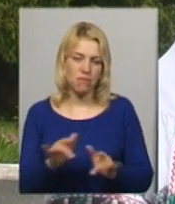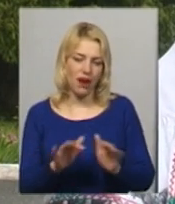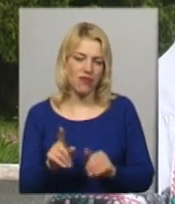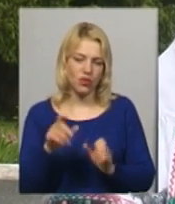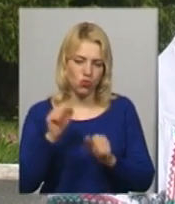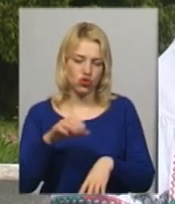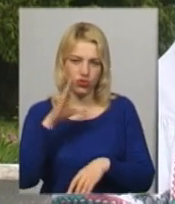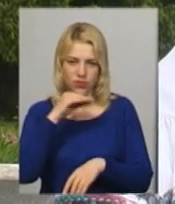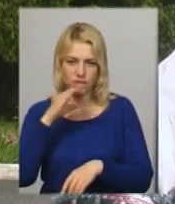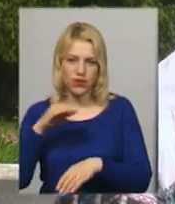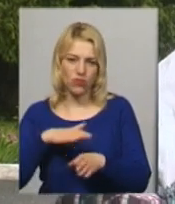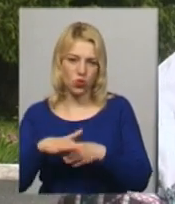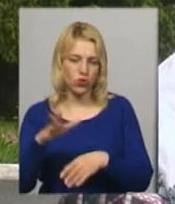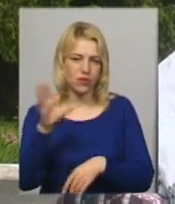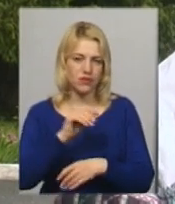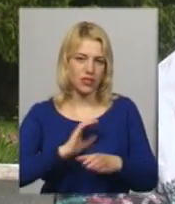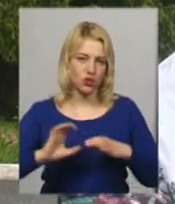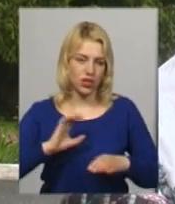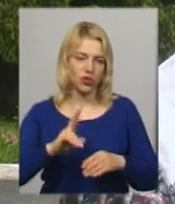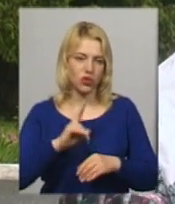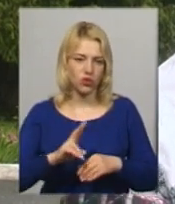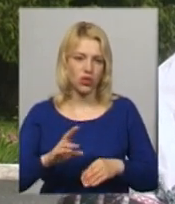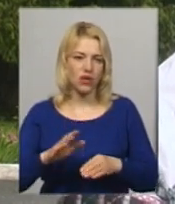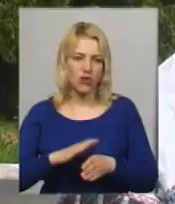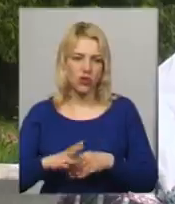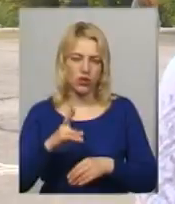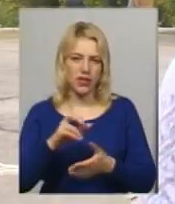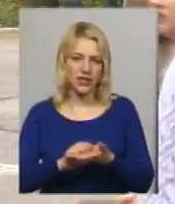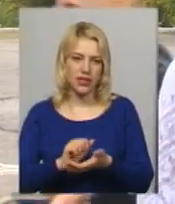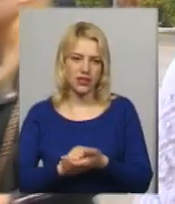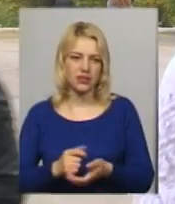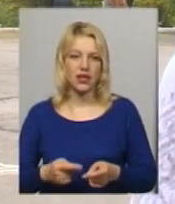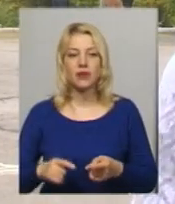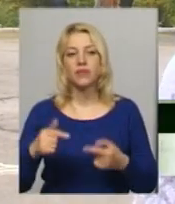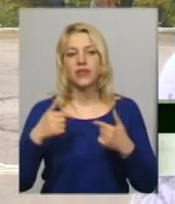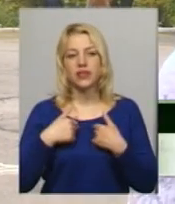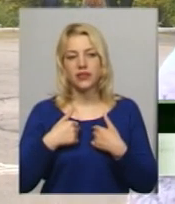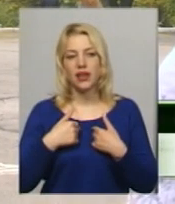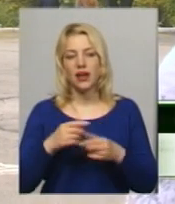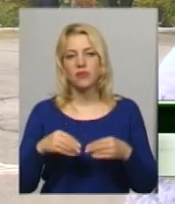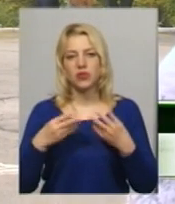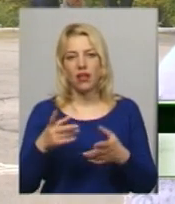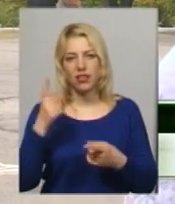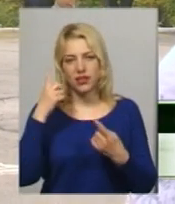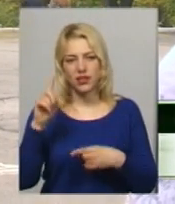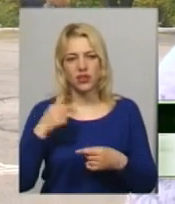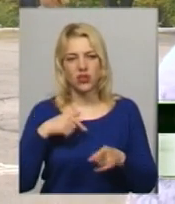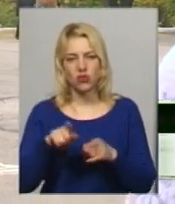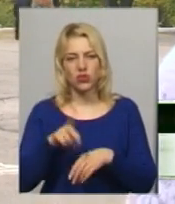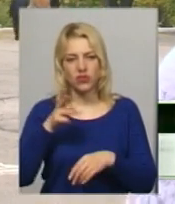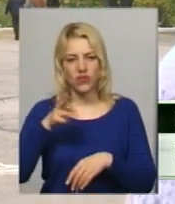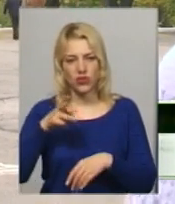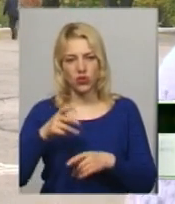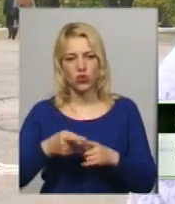які можуть виконувати студенти, які ми виконуємо на заняттях. Я подала ідеї, я також зняла відео,